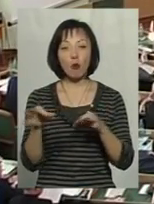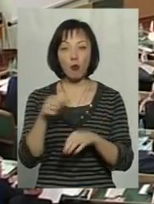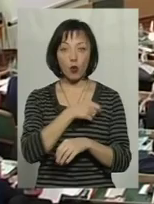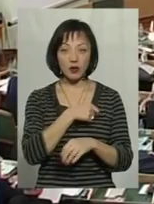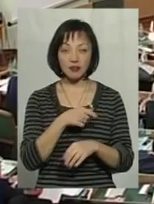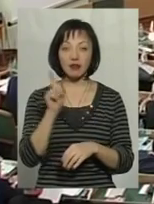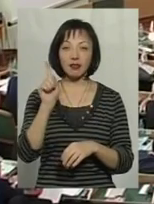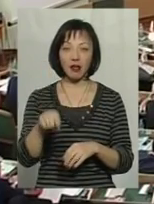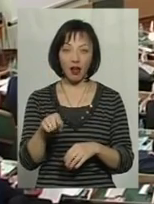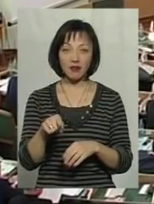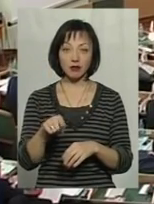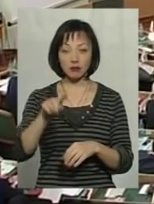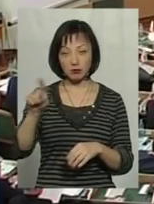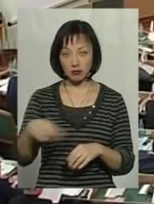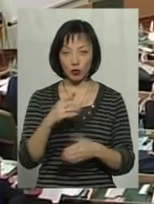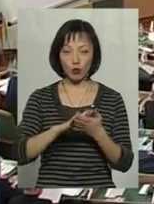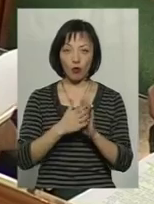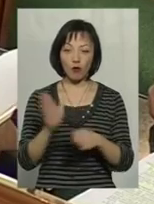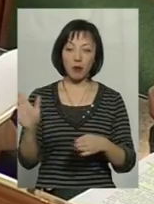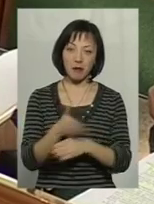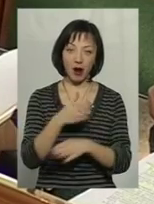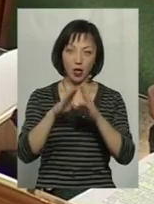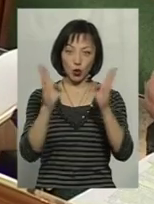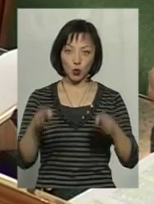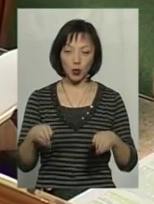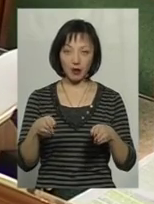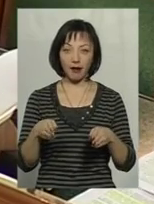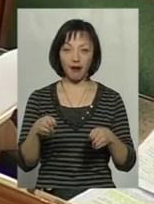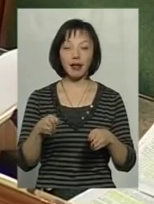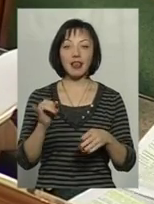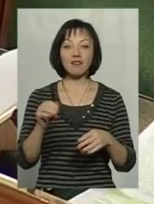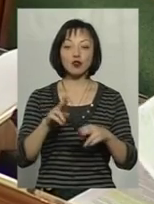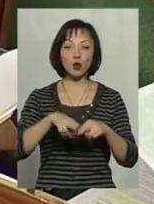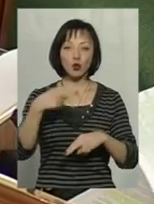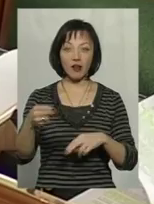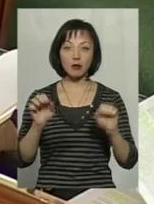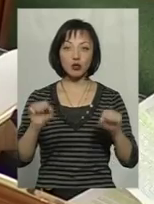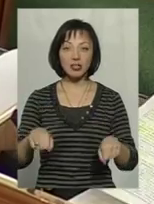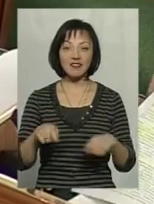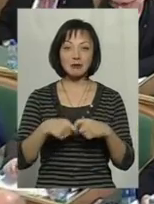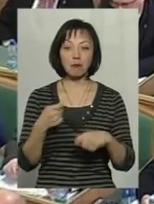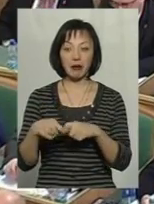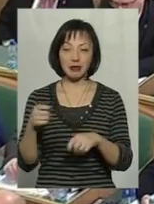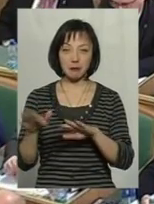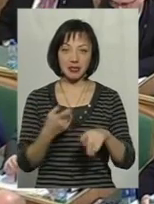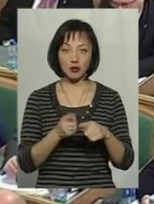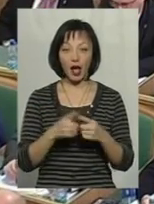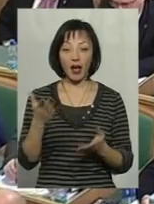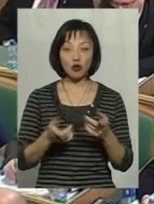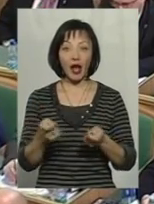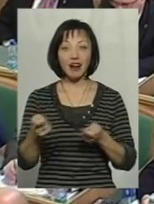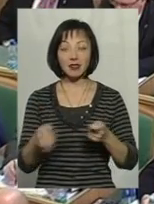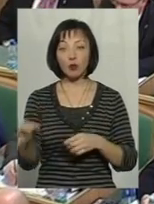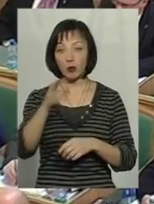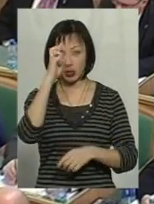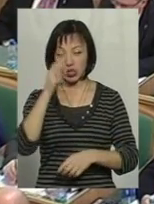навіть поставили умову прибрати турнікет і відшкодувати можливі збитки після цього. А якщо керівництво